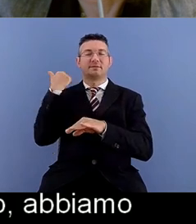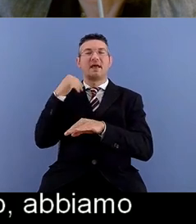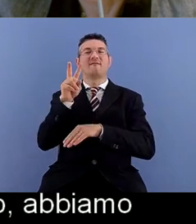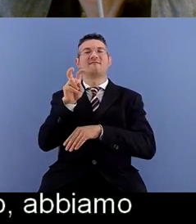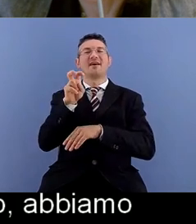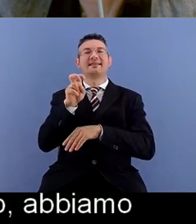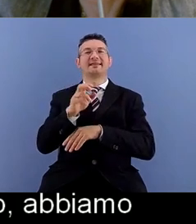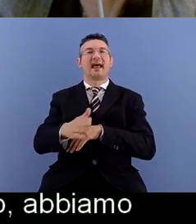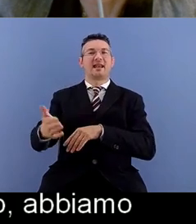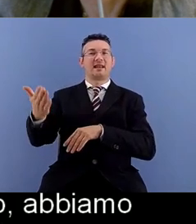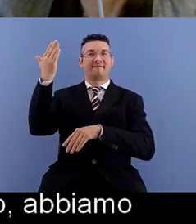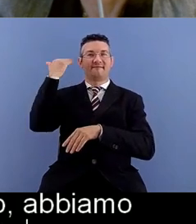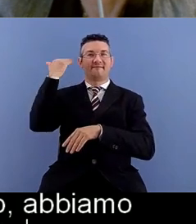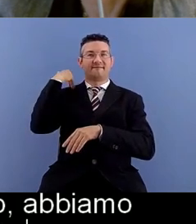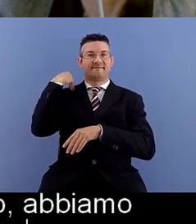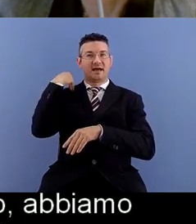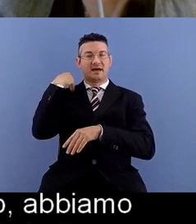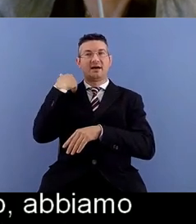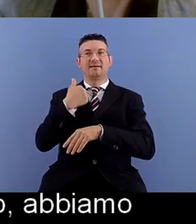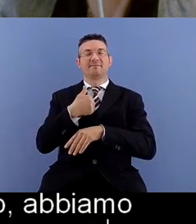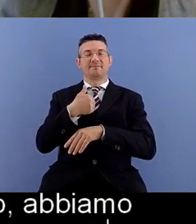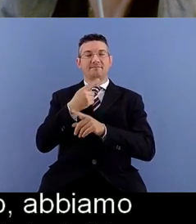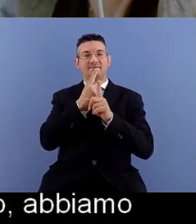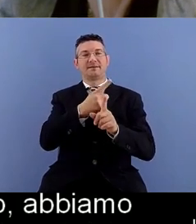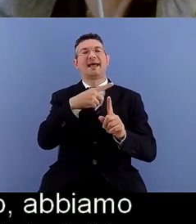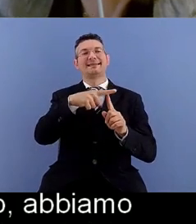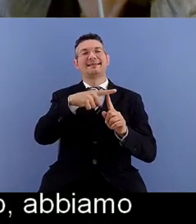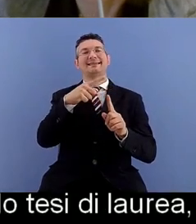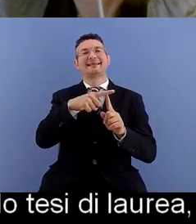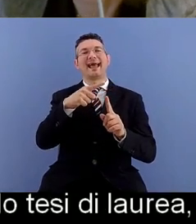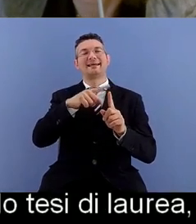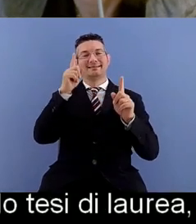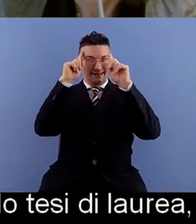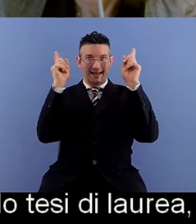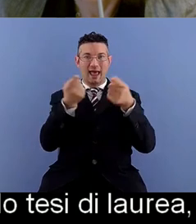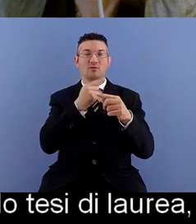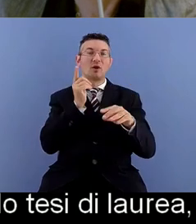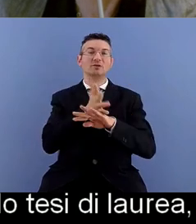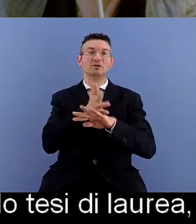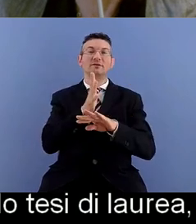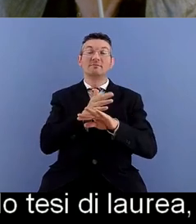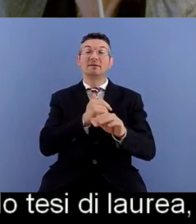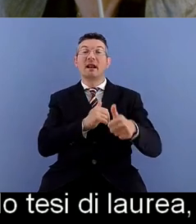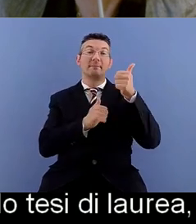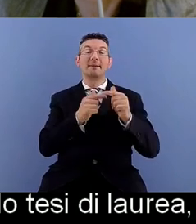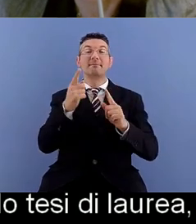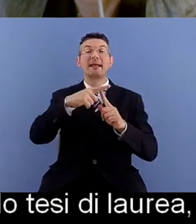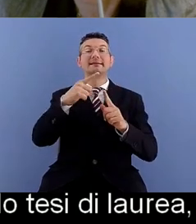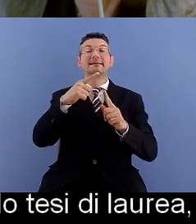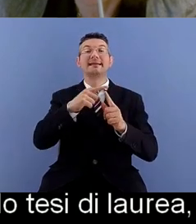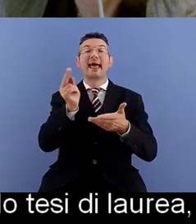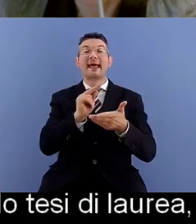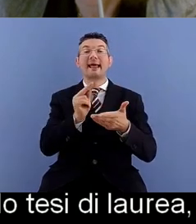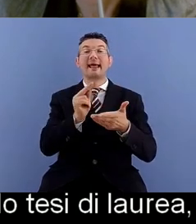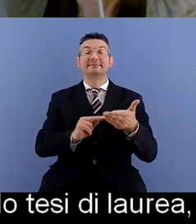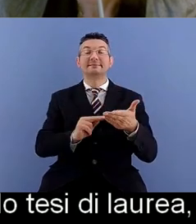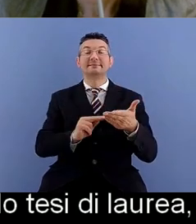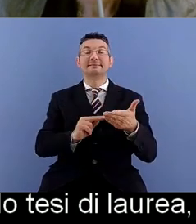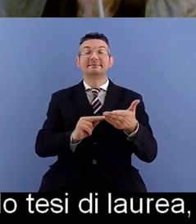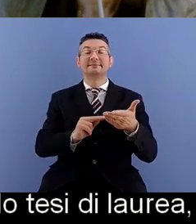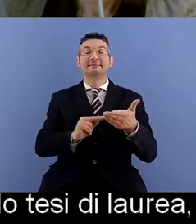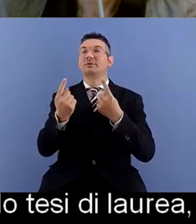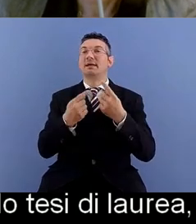seguendo tesi di laurea la prima tesi di laurea sull'accessibilità riguardava il contesto dell'accessibilità museale